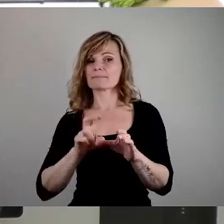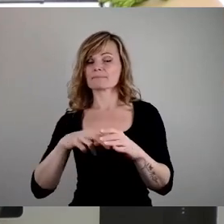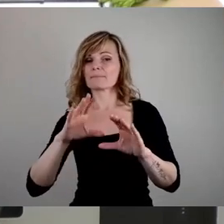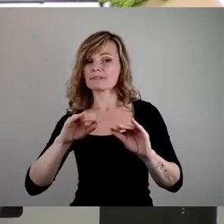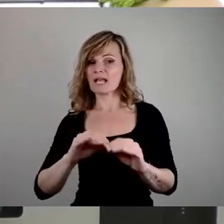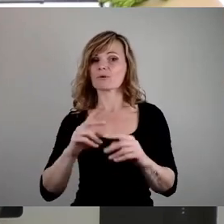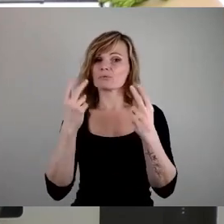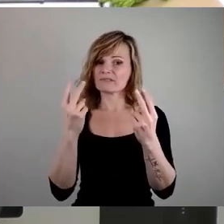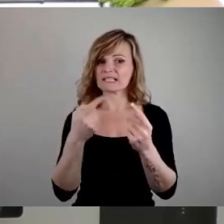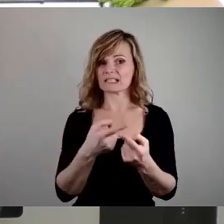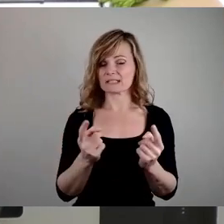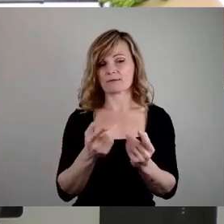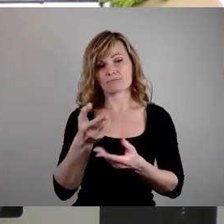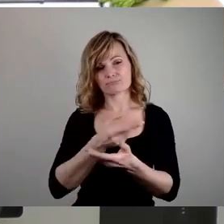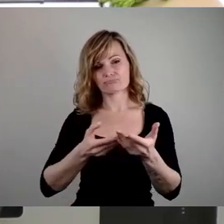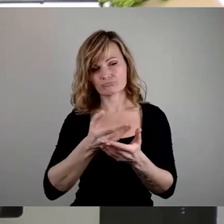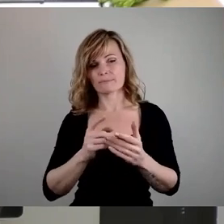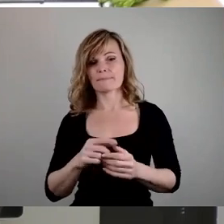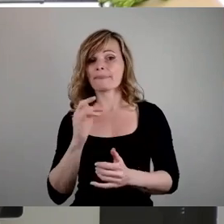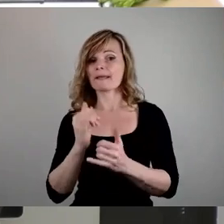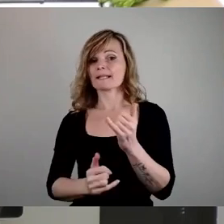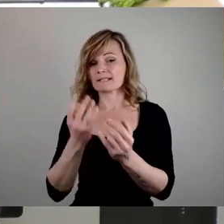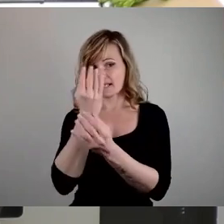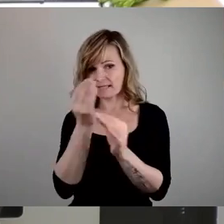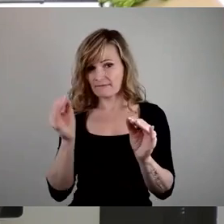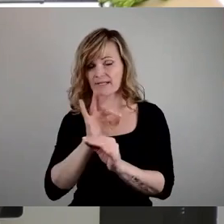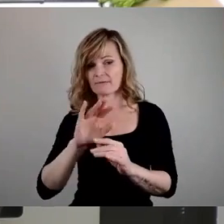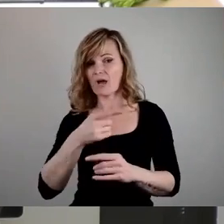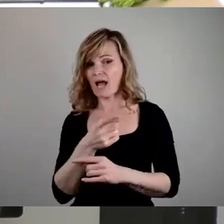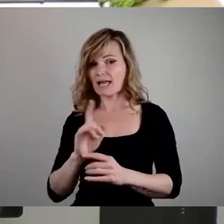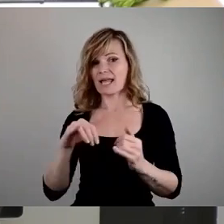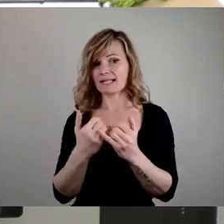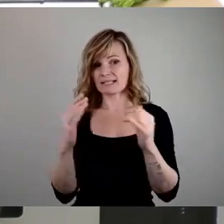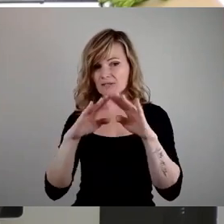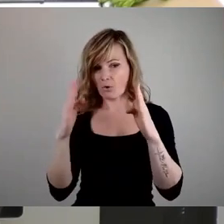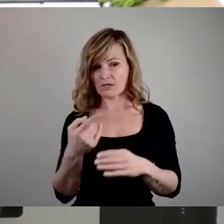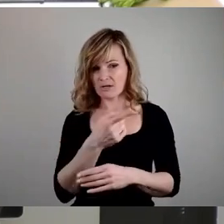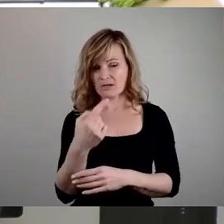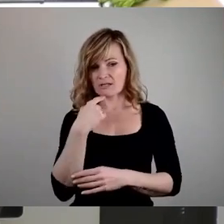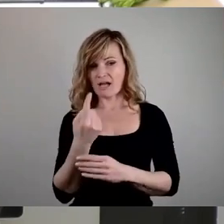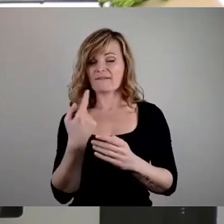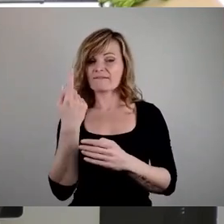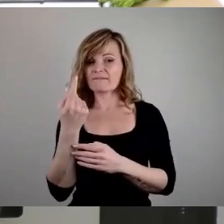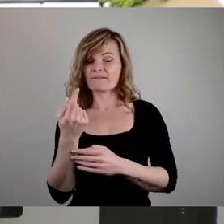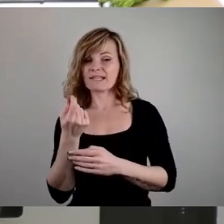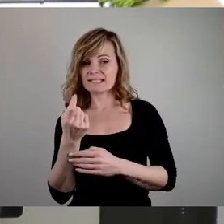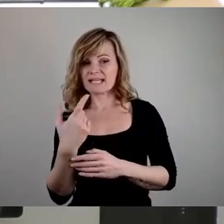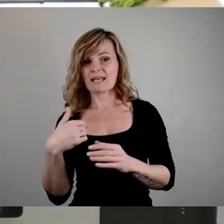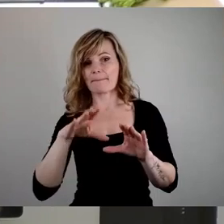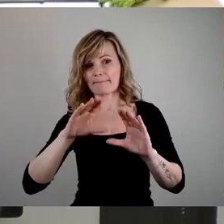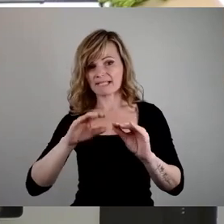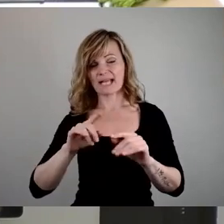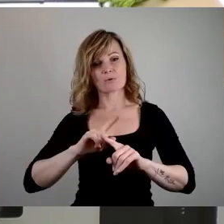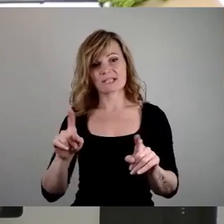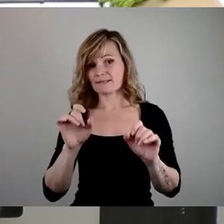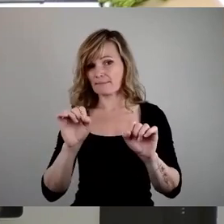gerechtfertigt. Und letzter Hinweis für alle Elternhäuser, denen diese finanzielle Betastung oder Beteiligung nicht möglich ist, haben